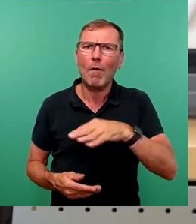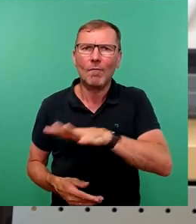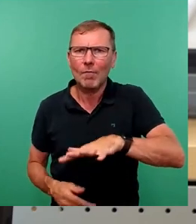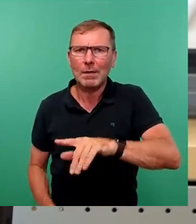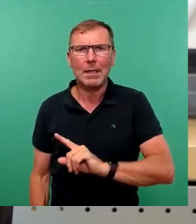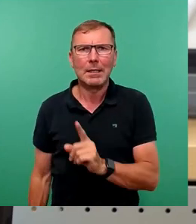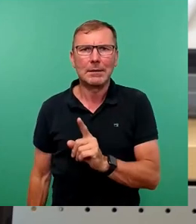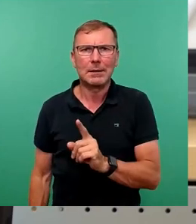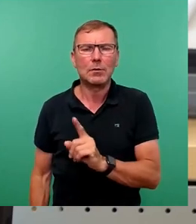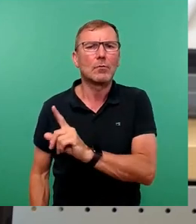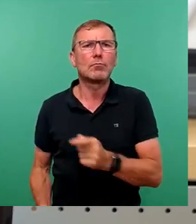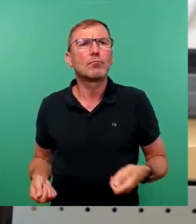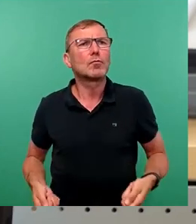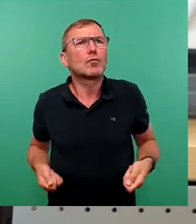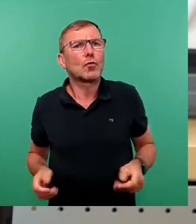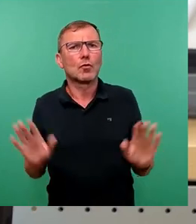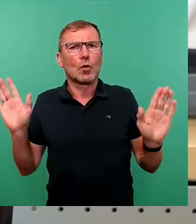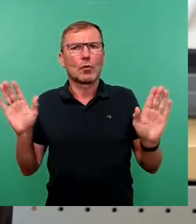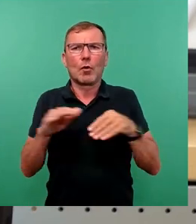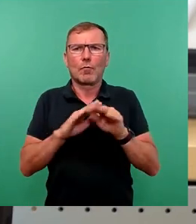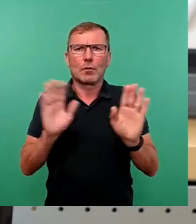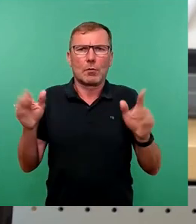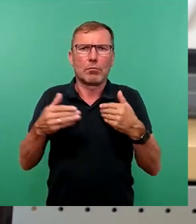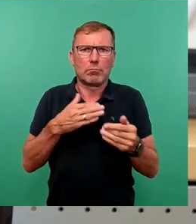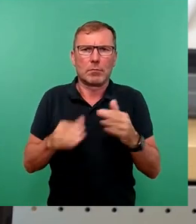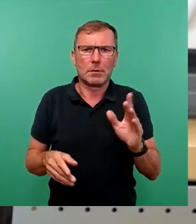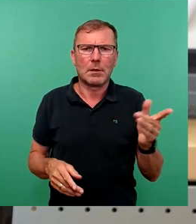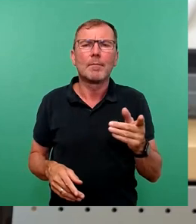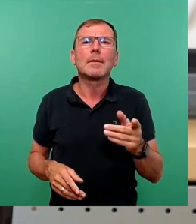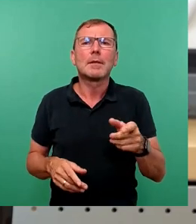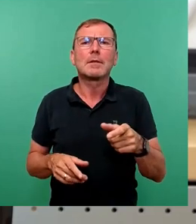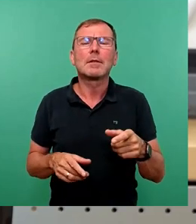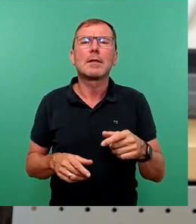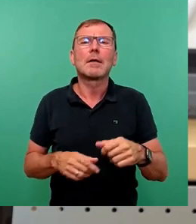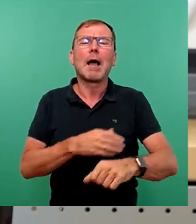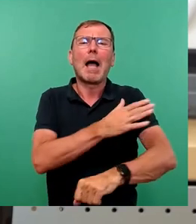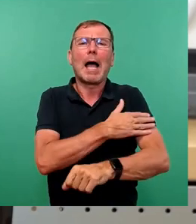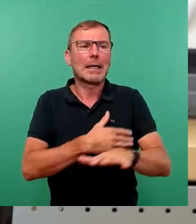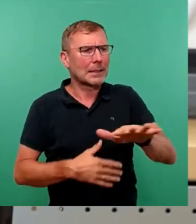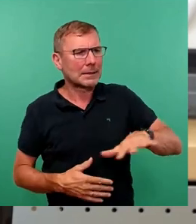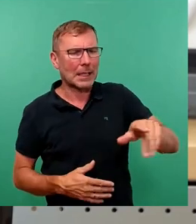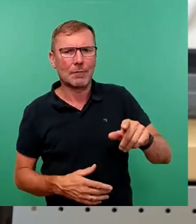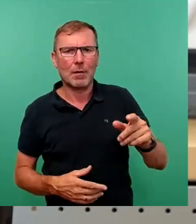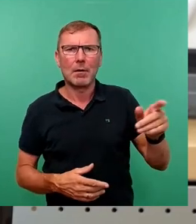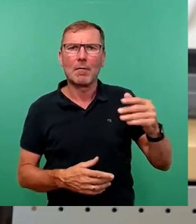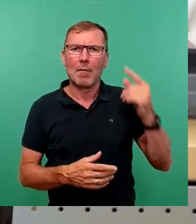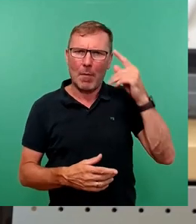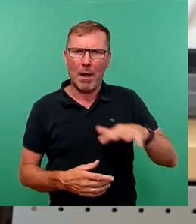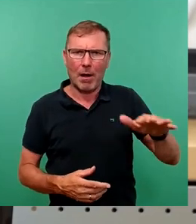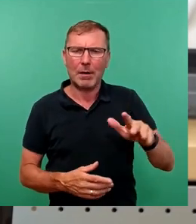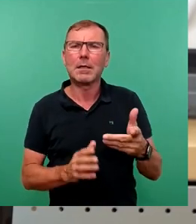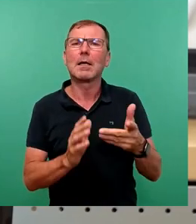zieht sich dort raus. Ja, ich sage mal, die rechte Seite dieses Rates hat sogar die Prüfung der Kita